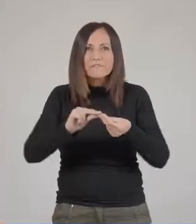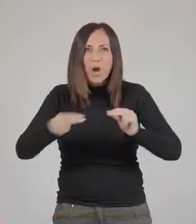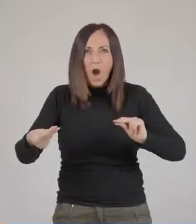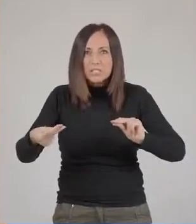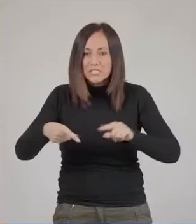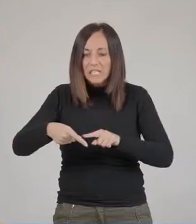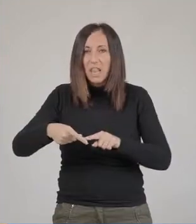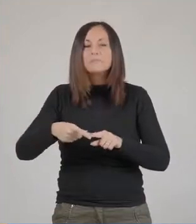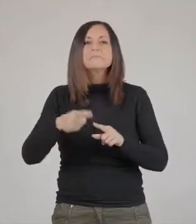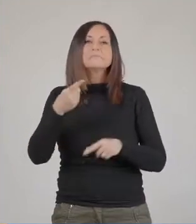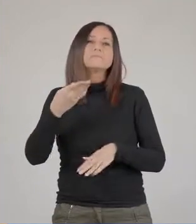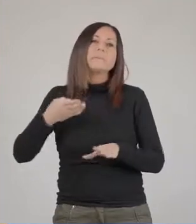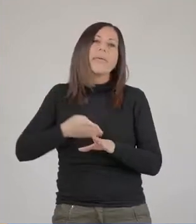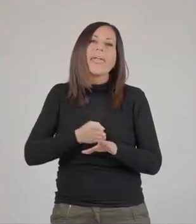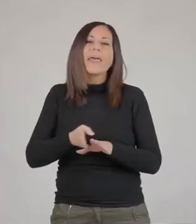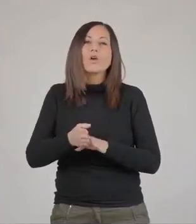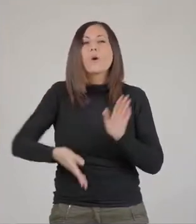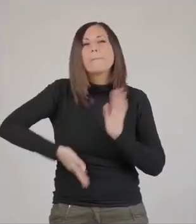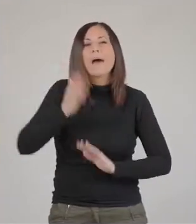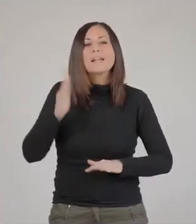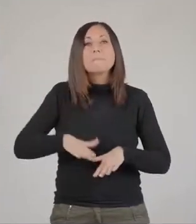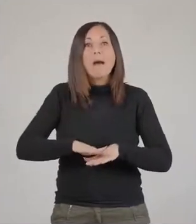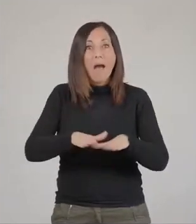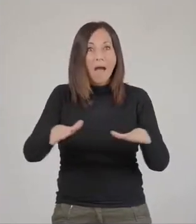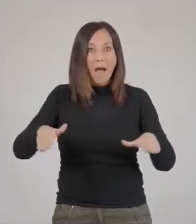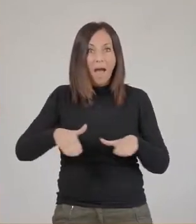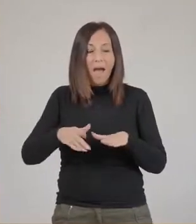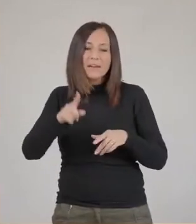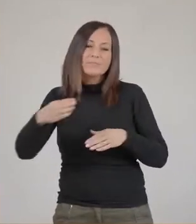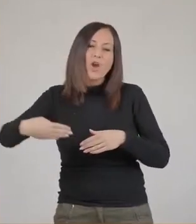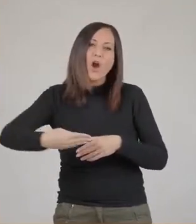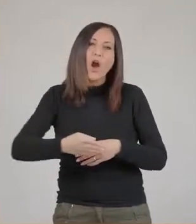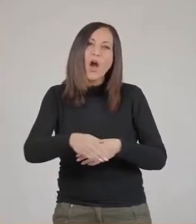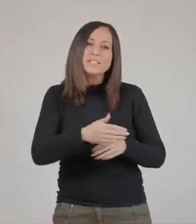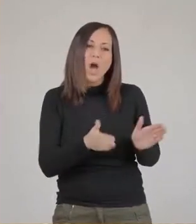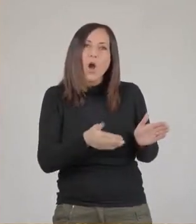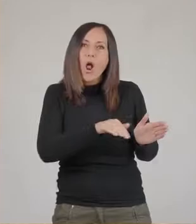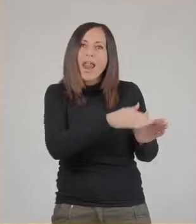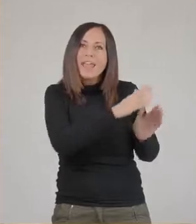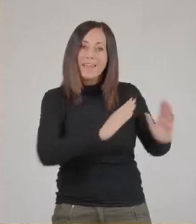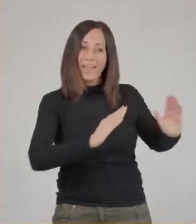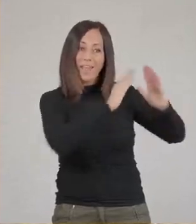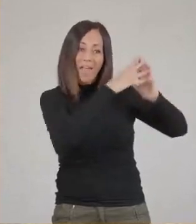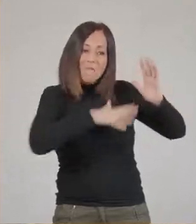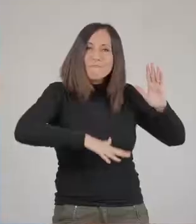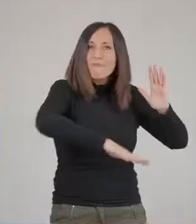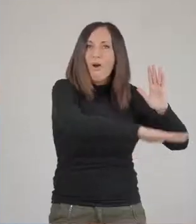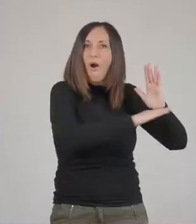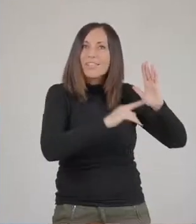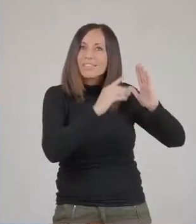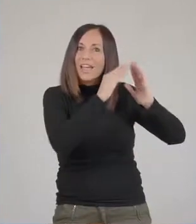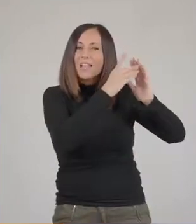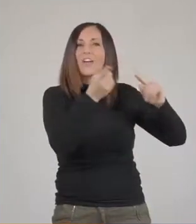fino a un percorso ideale che parte dal mare, passa per la costa, le colline, le aree